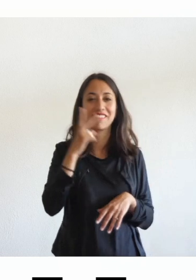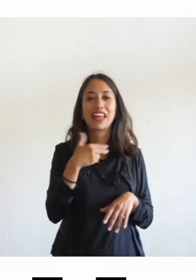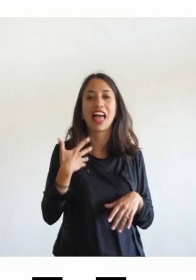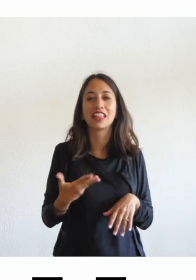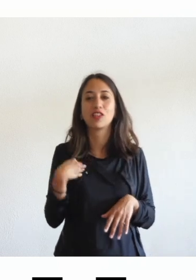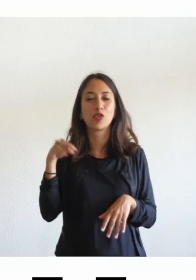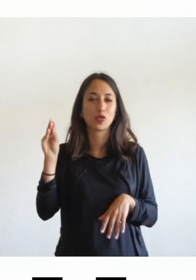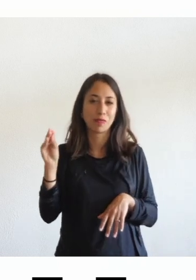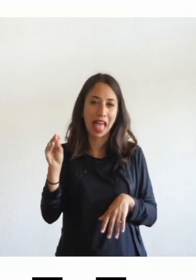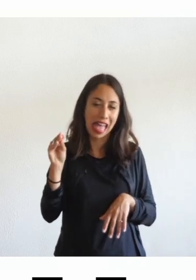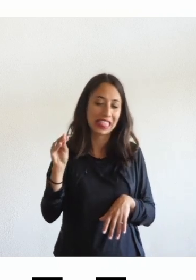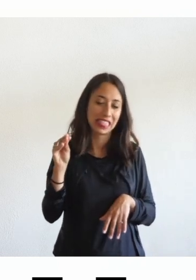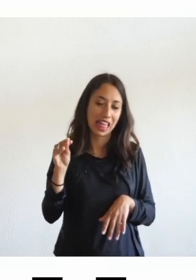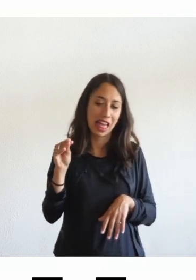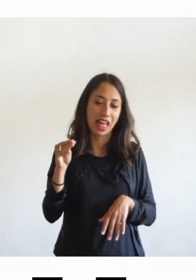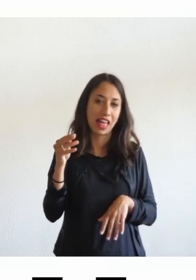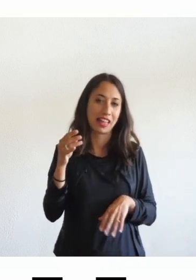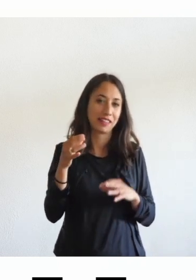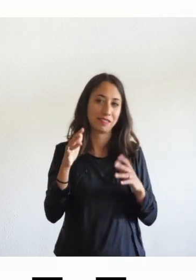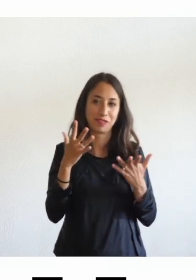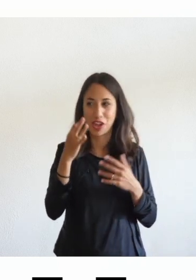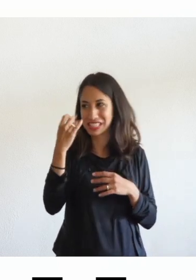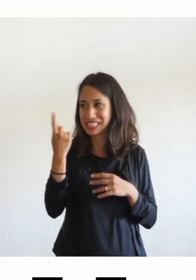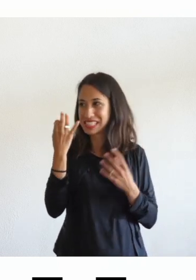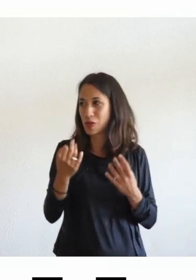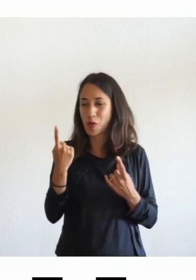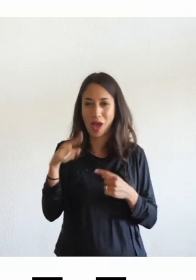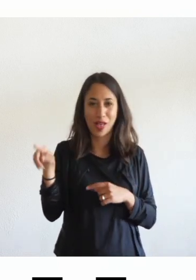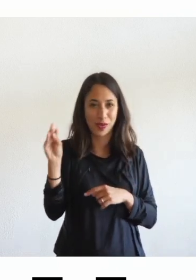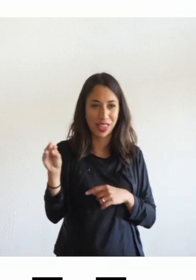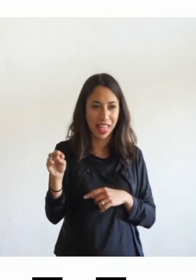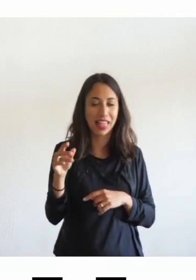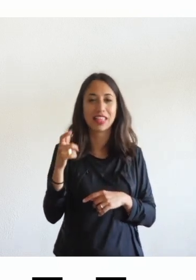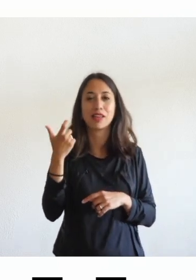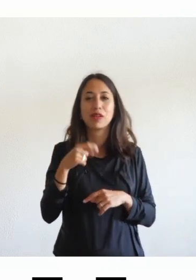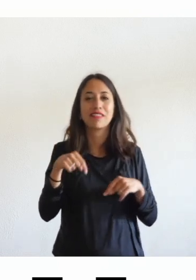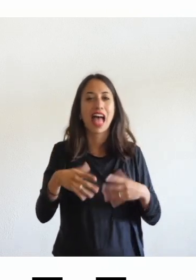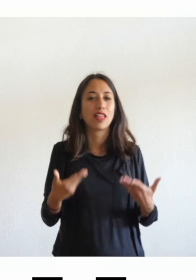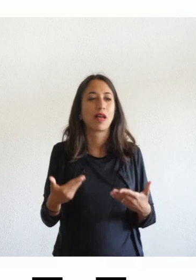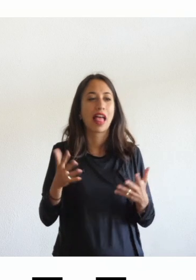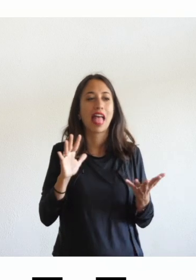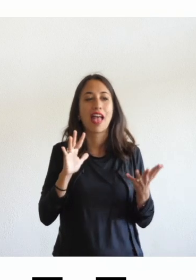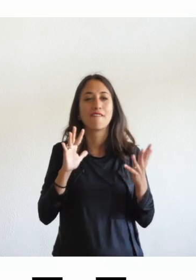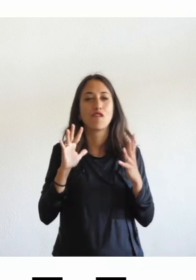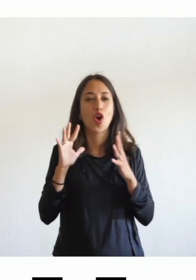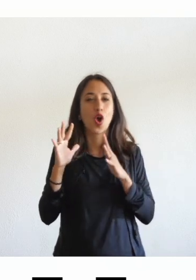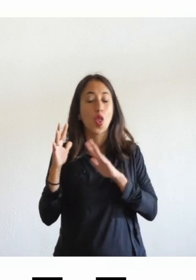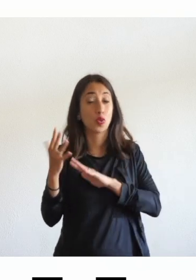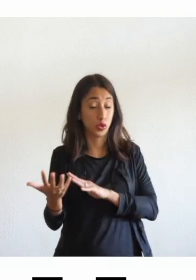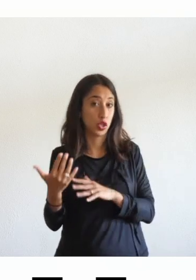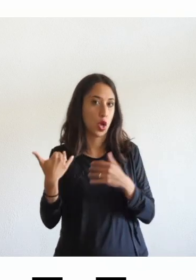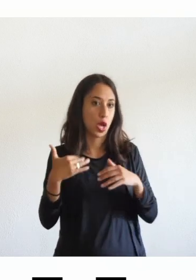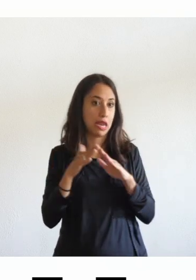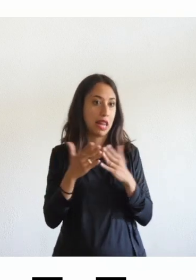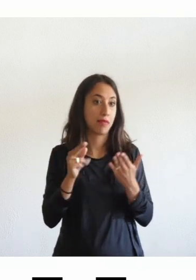forse anticiperà la domanda di qualcun altro secondo te in tutta questa evoluzione richiesta nel mondo dei